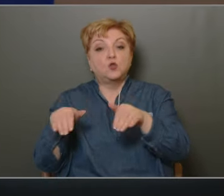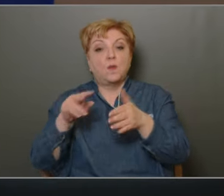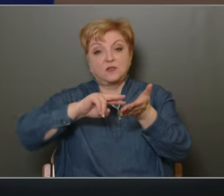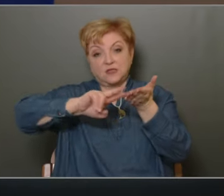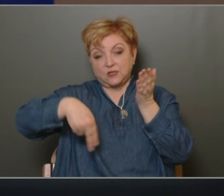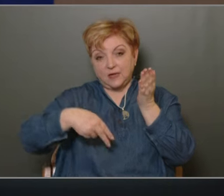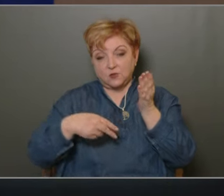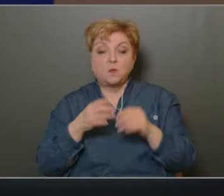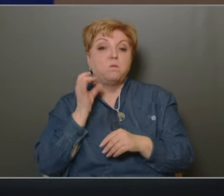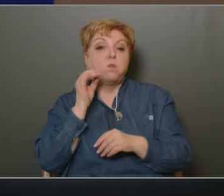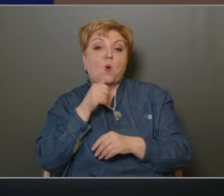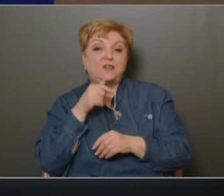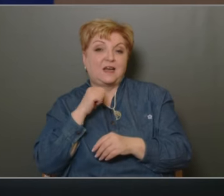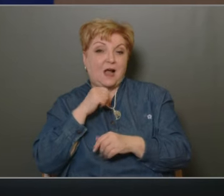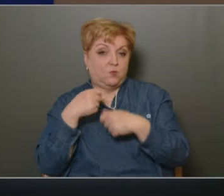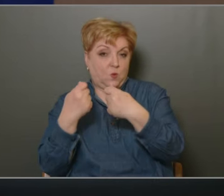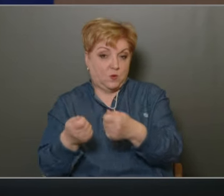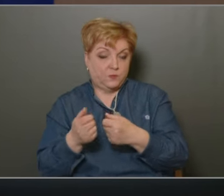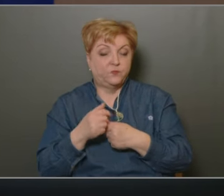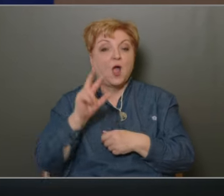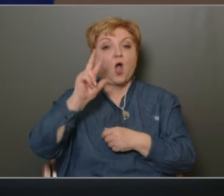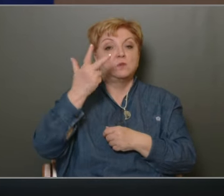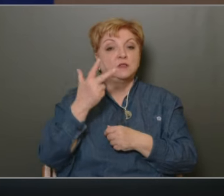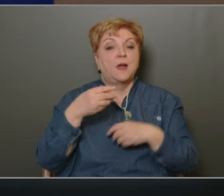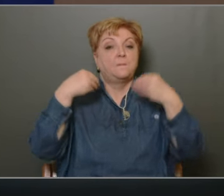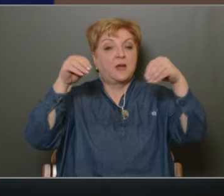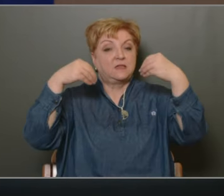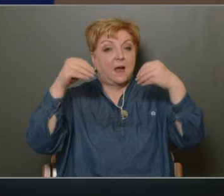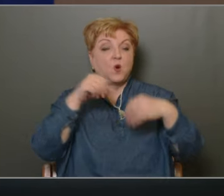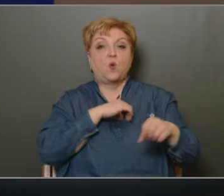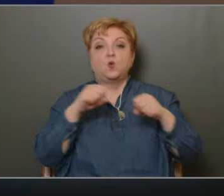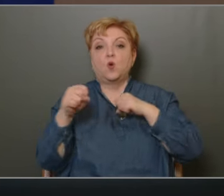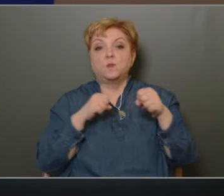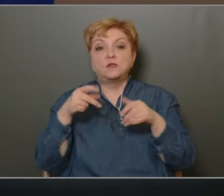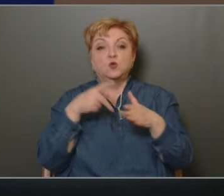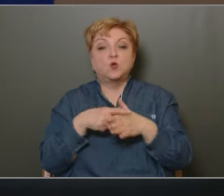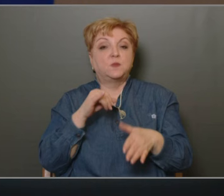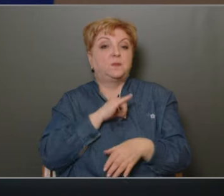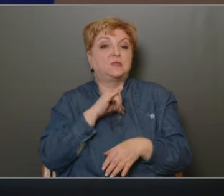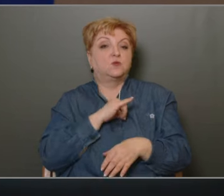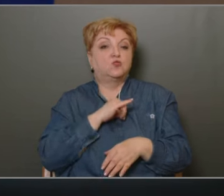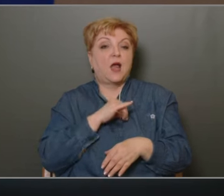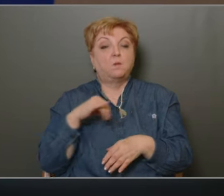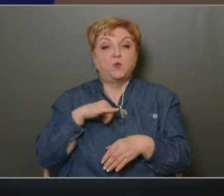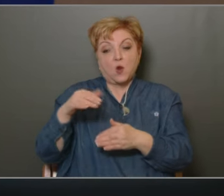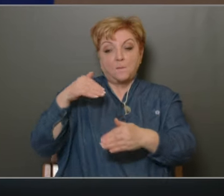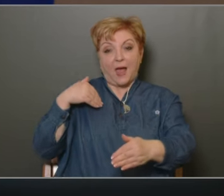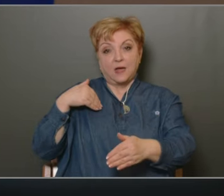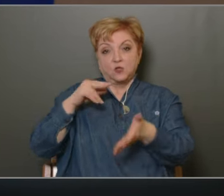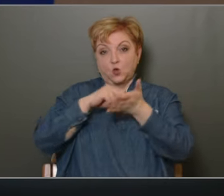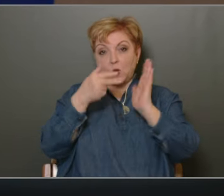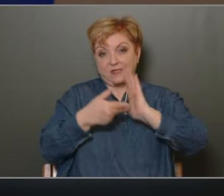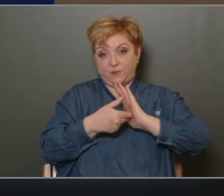szerződése Pukner Gábor előterjesztésében. Harmadikként beszámolott az önkormányzat közbiztonsági bűnmegelőzési koncepció a